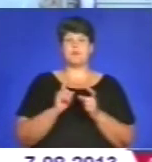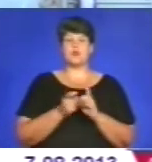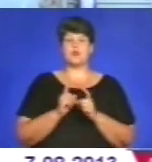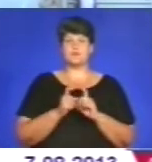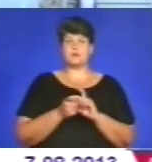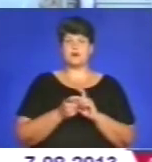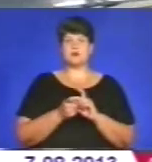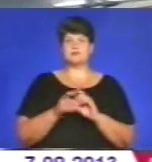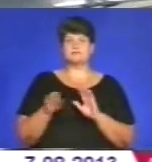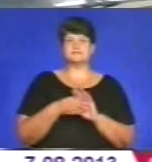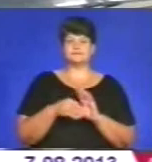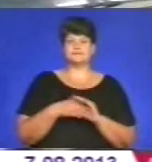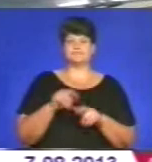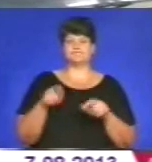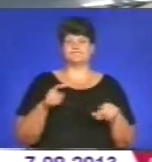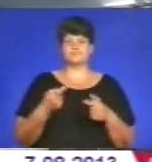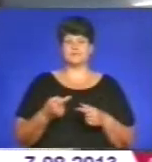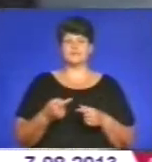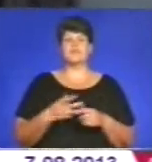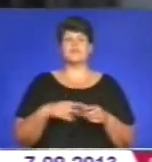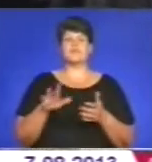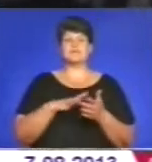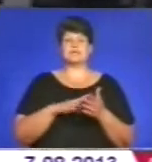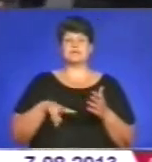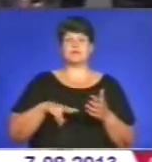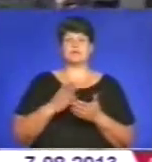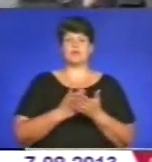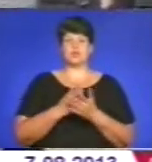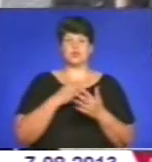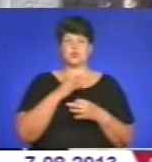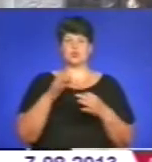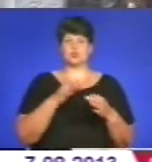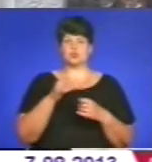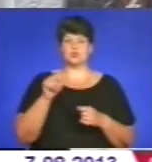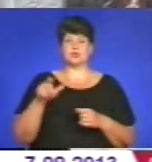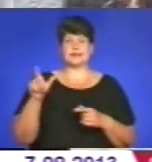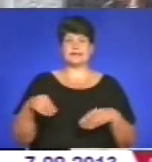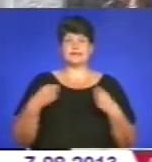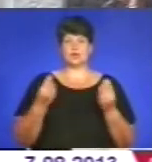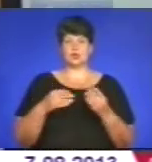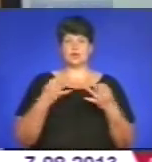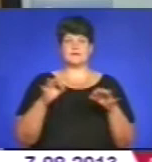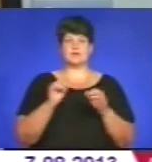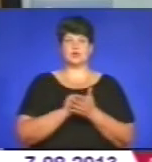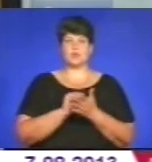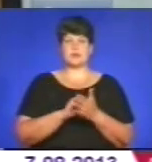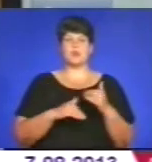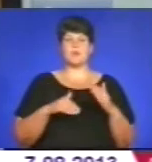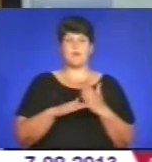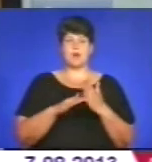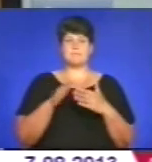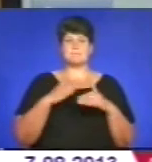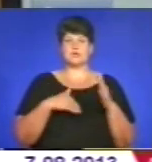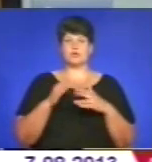з поборами. У центрах адміністративних послуг консультують громадян, надають дозвільні документи, допомагають практично. Тут